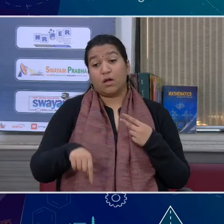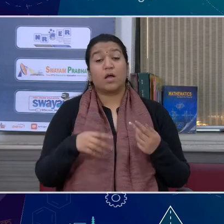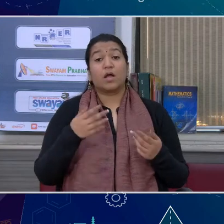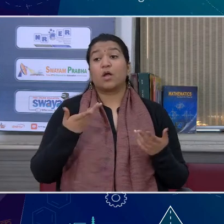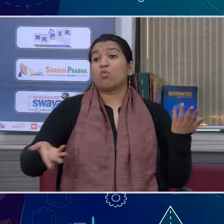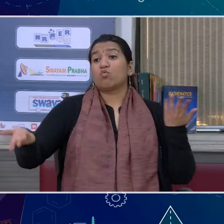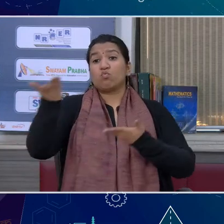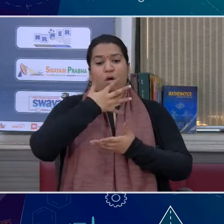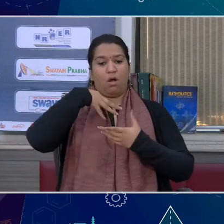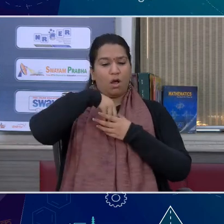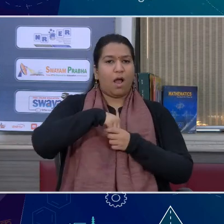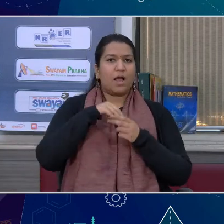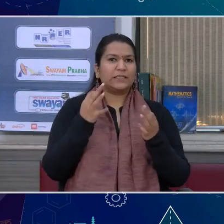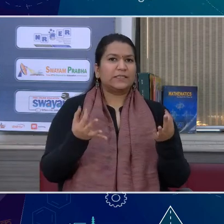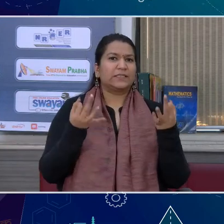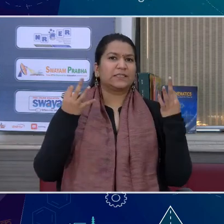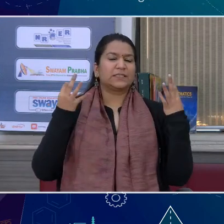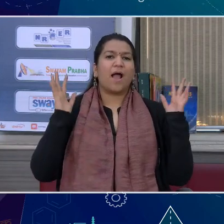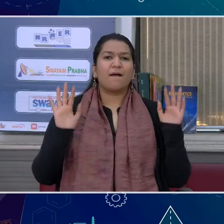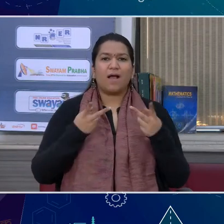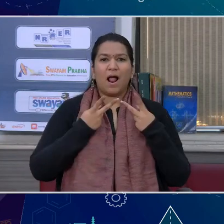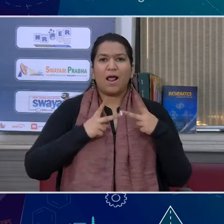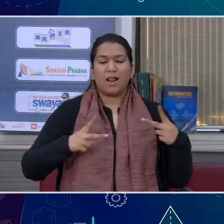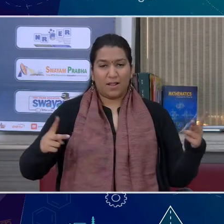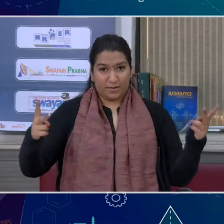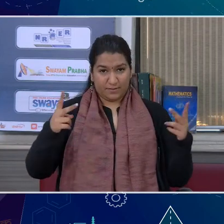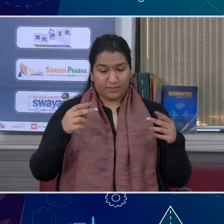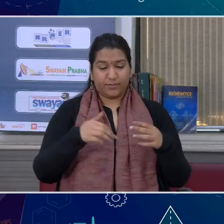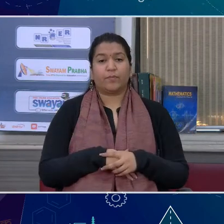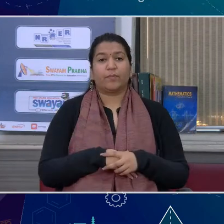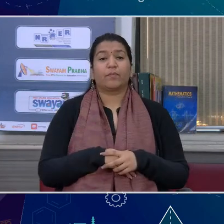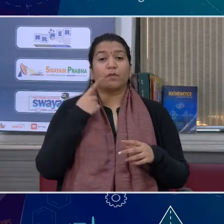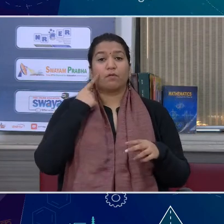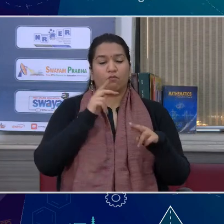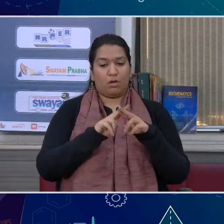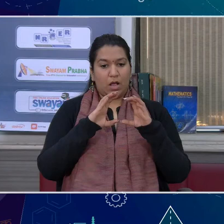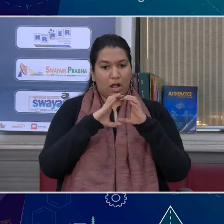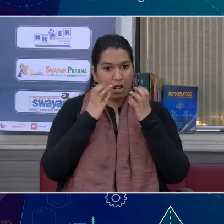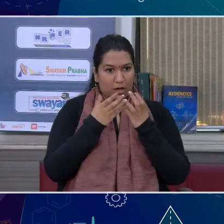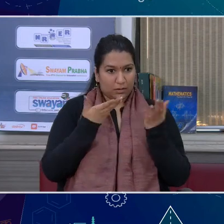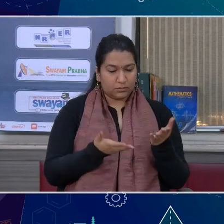हैं हर एक के